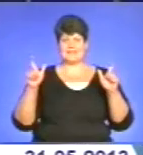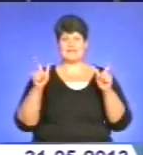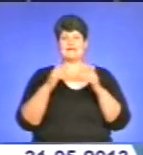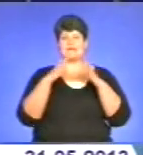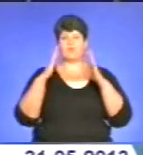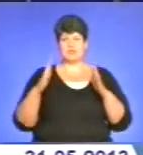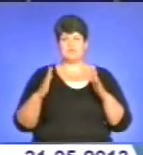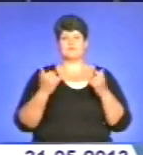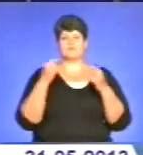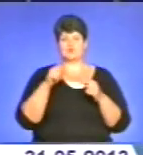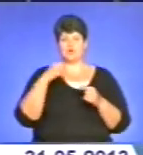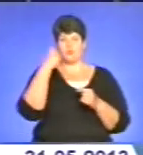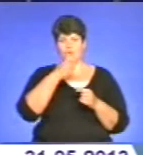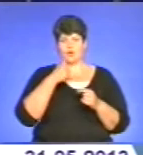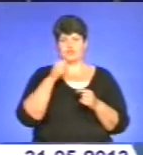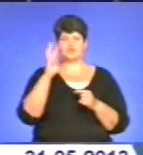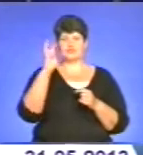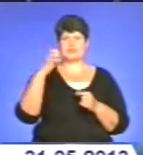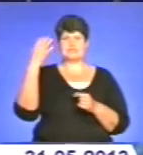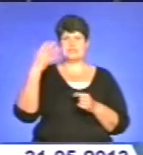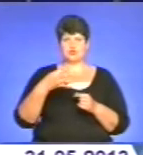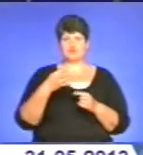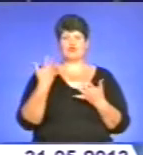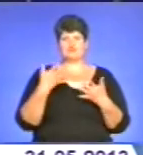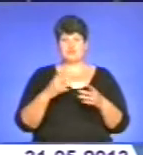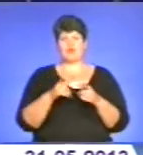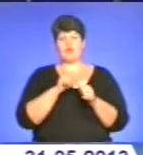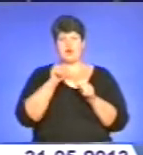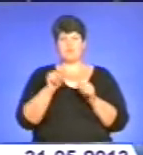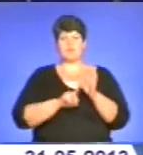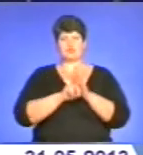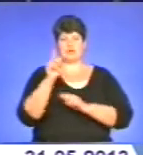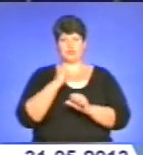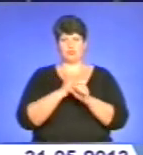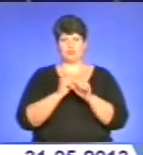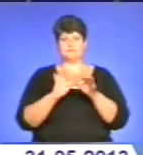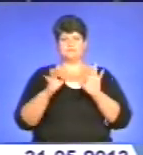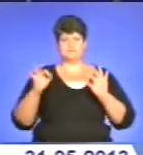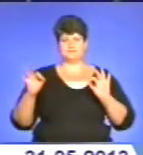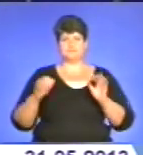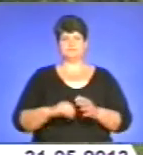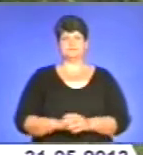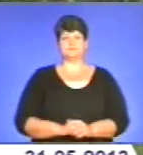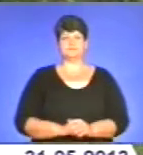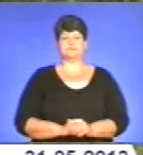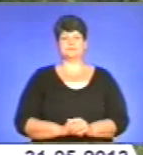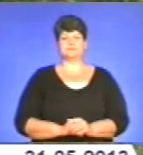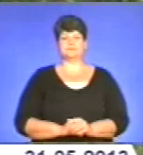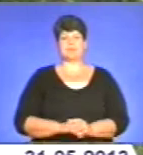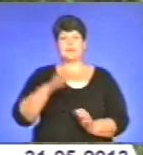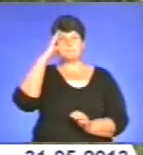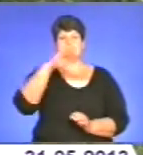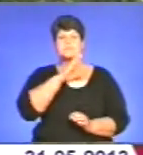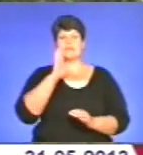Тернопільщині їх 440. Деякі з них вже почали роботу. Деталі у сюжеті Олени Броди. Батьки